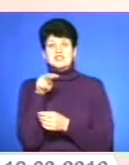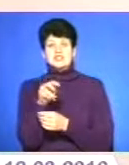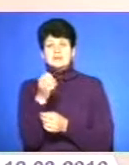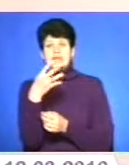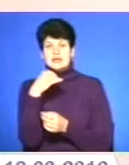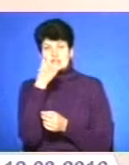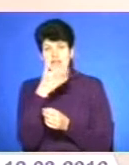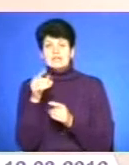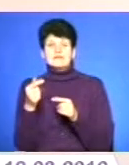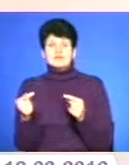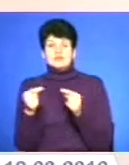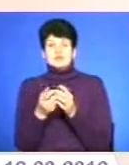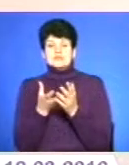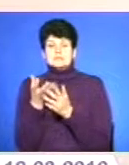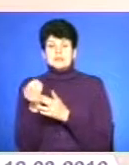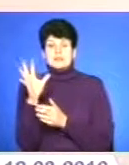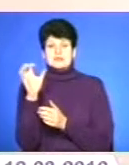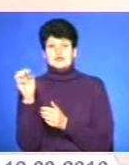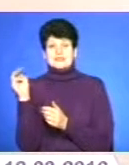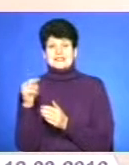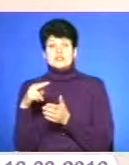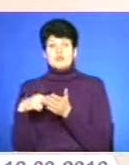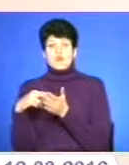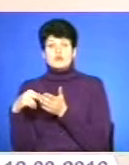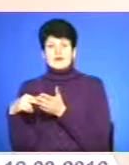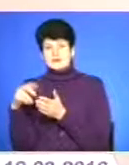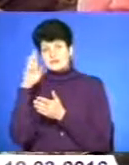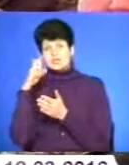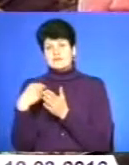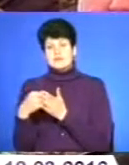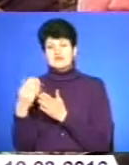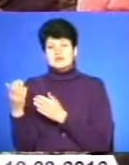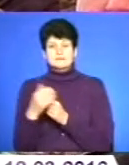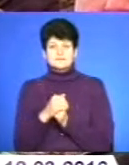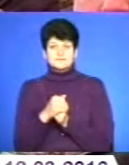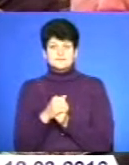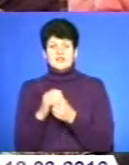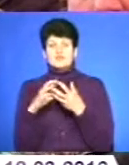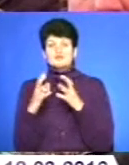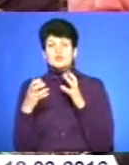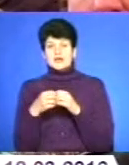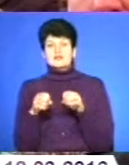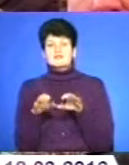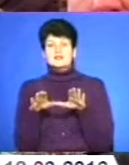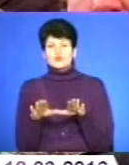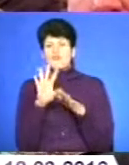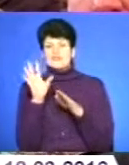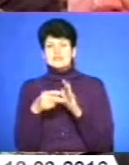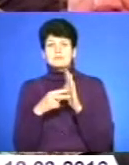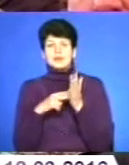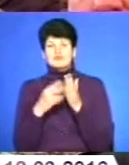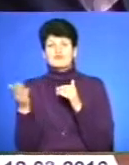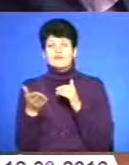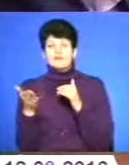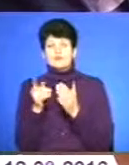відповідно сплатили з нього 500 тисяч податків в державний бюджет. У результаті вирішили, що всі планові вирубки в лісах